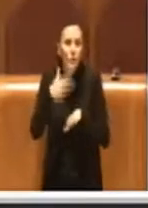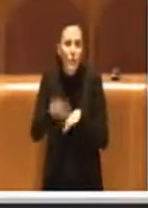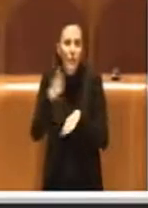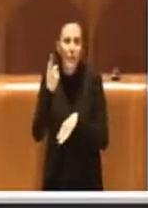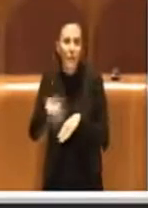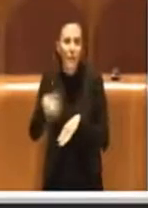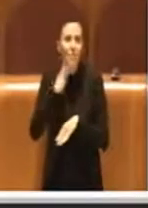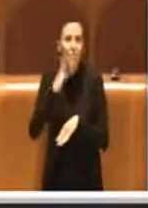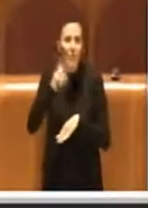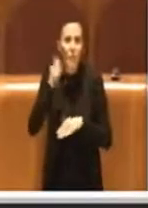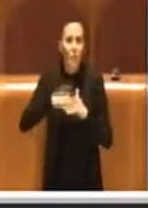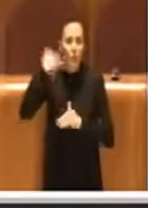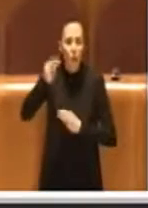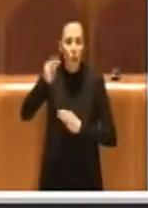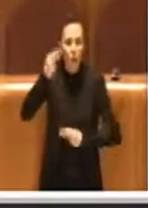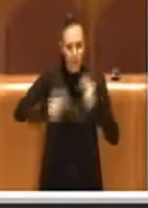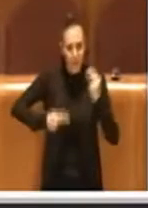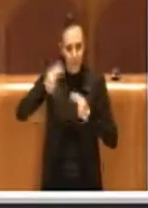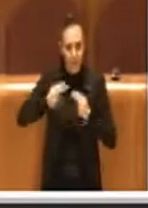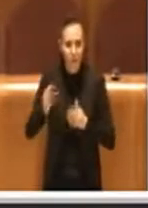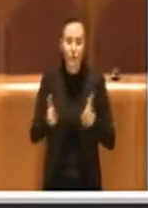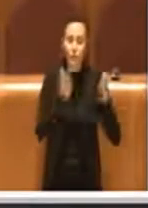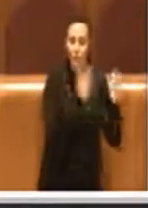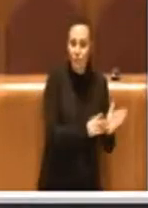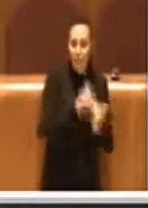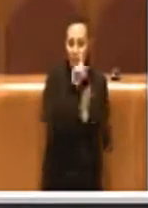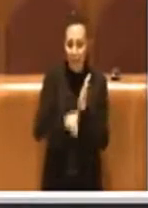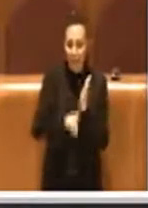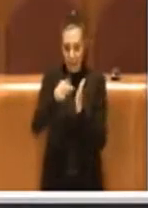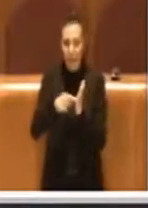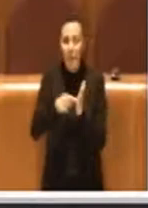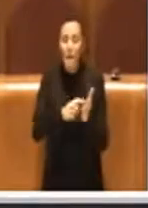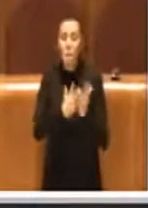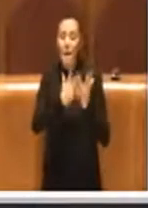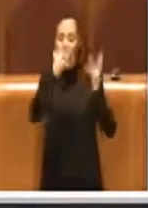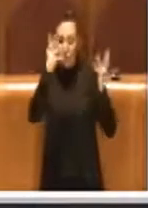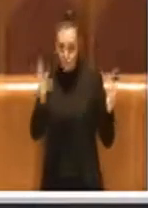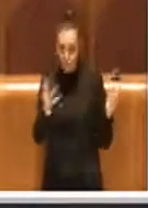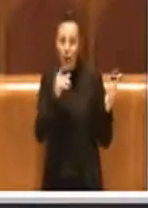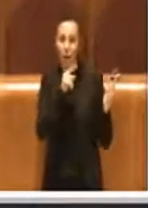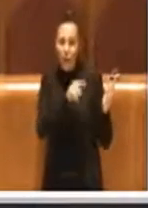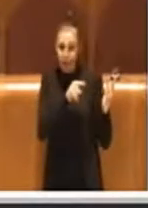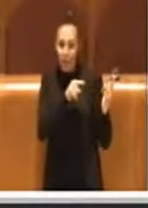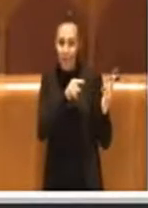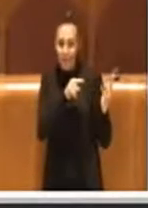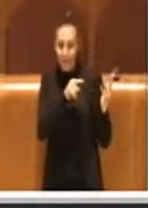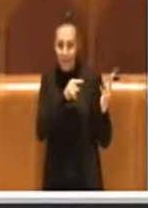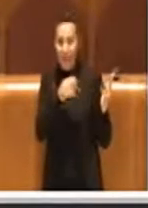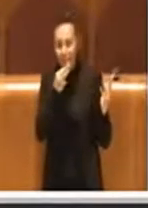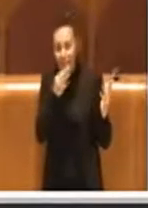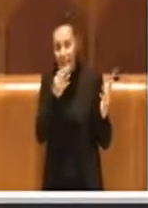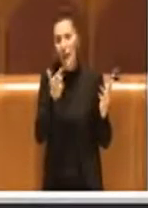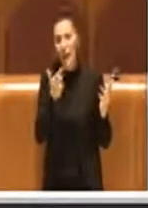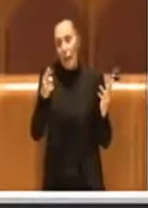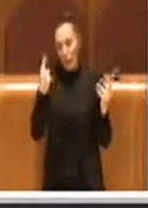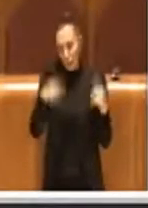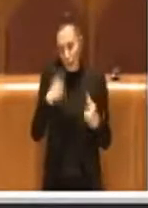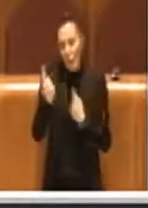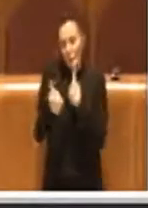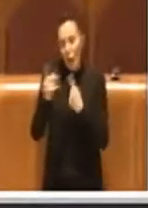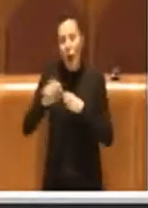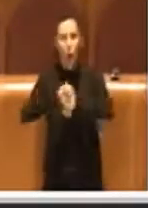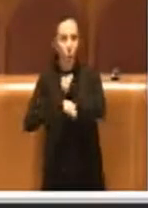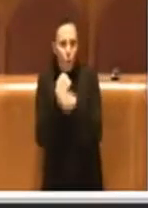sarebbe una delibera di maggioranza che è un regolamento e lì si capirebbe l'opposizione dei consiglieri dei gruppi d